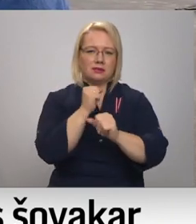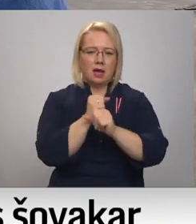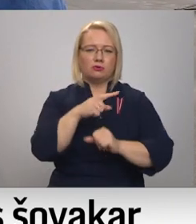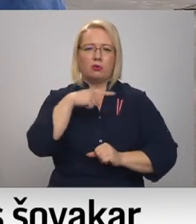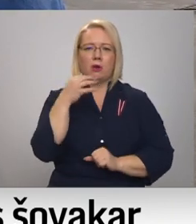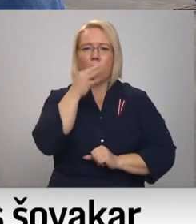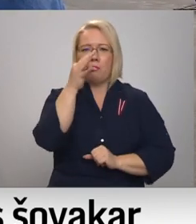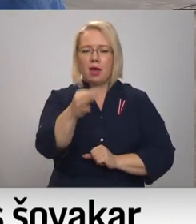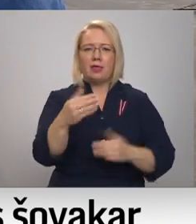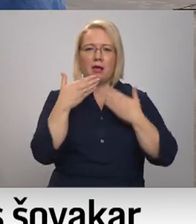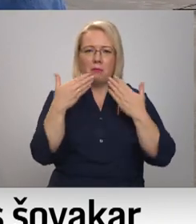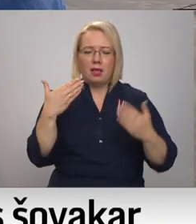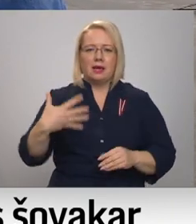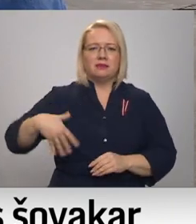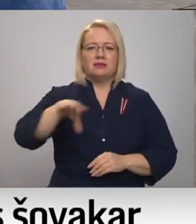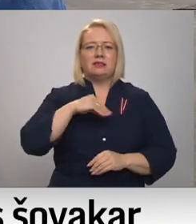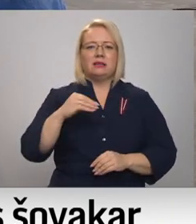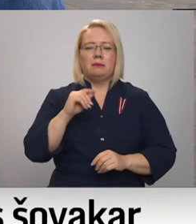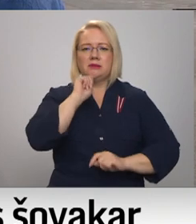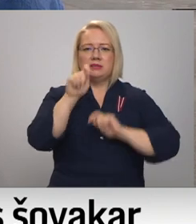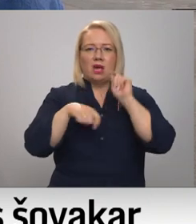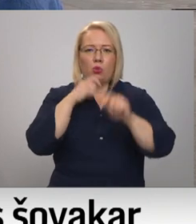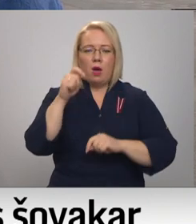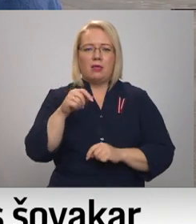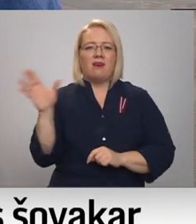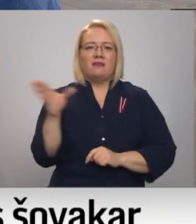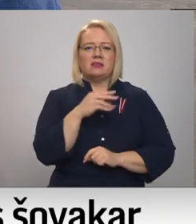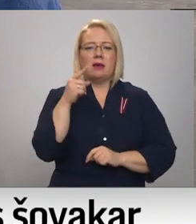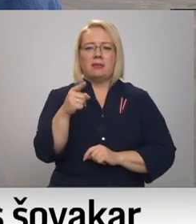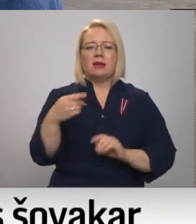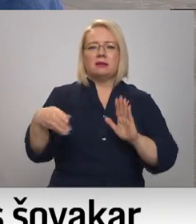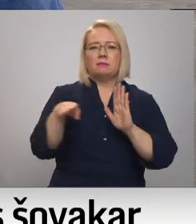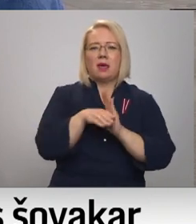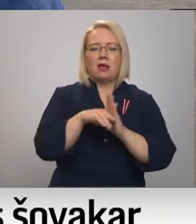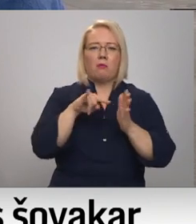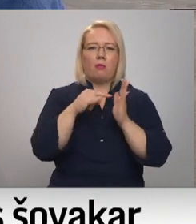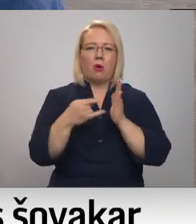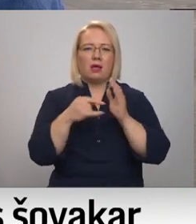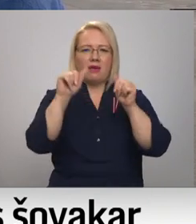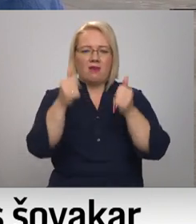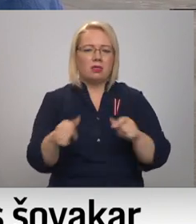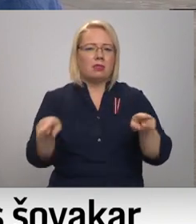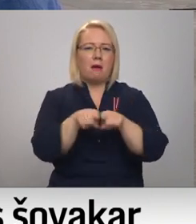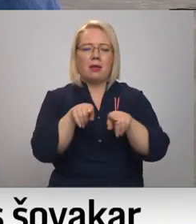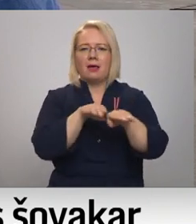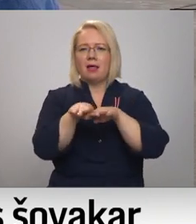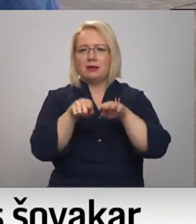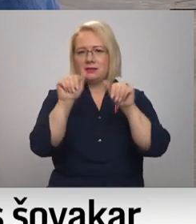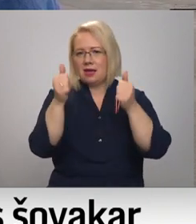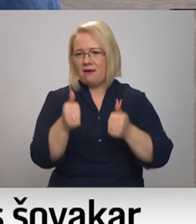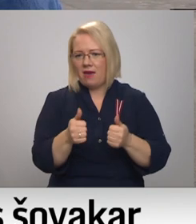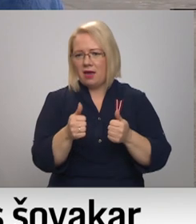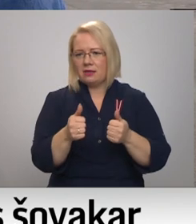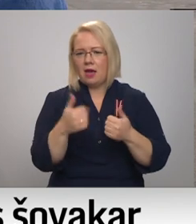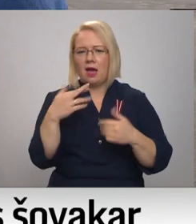gribu pateikt paldies visiem ziedotājiem, visiem tiem, kas piedalījās šī projekta veidošanā, tāpat kā līdzīgā veidā, kā pieminekla stap, kā